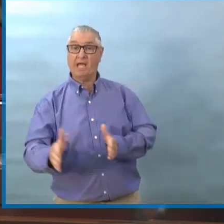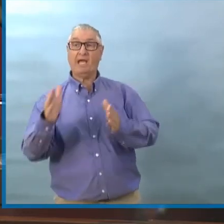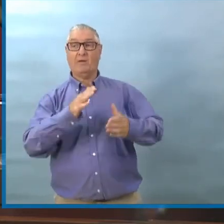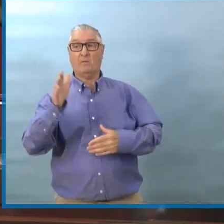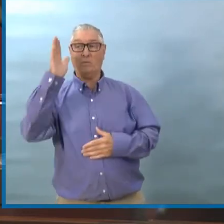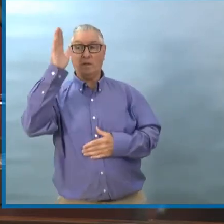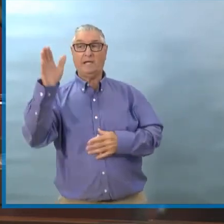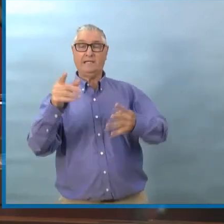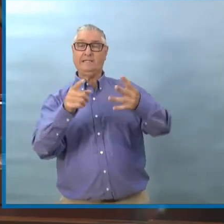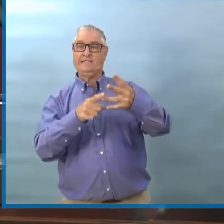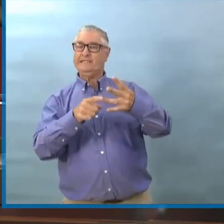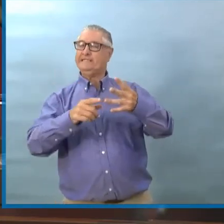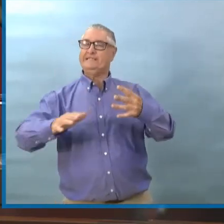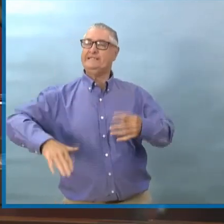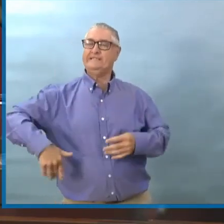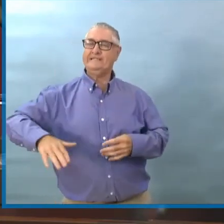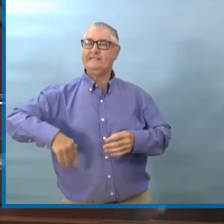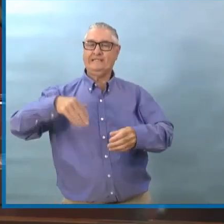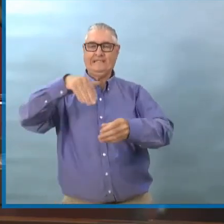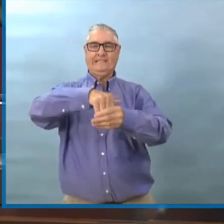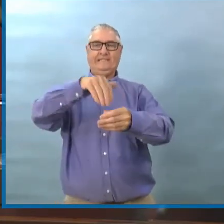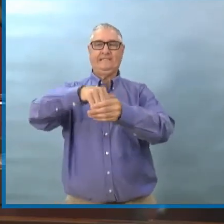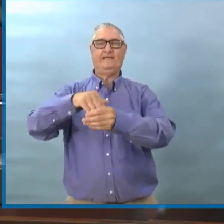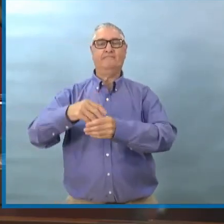Ça, fait partie de la troisième phase.